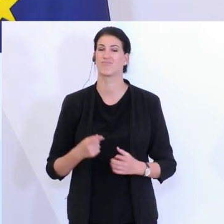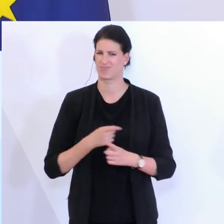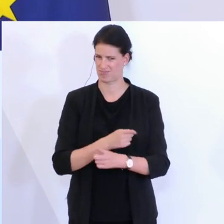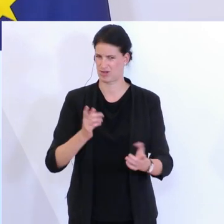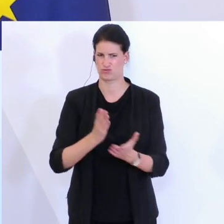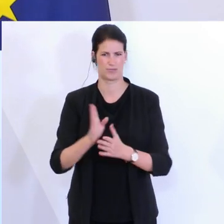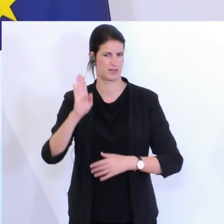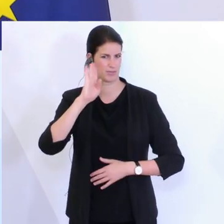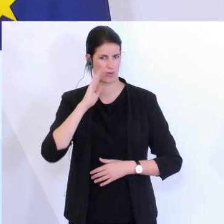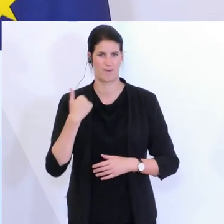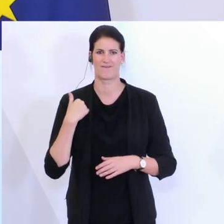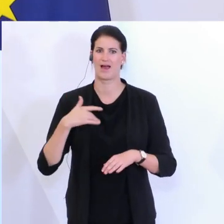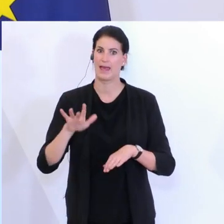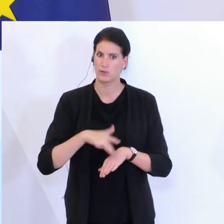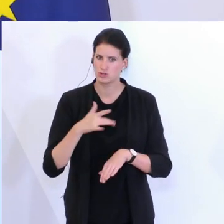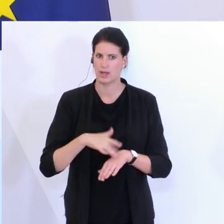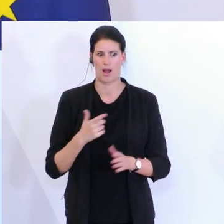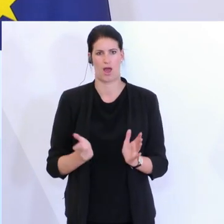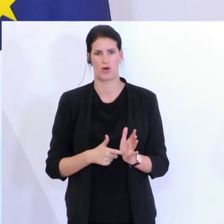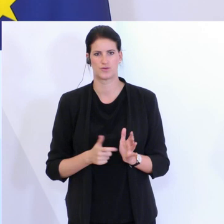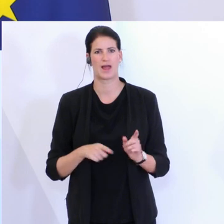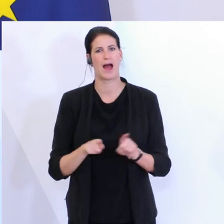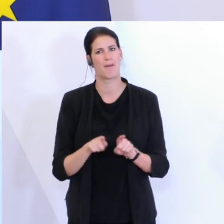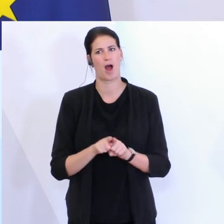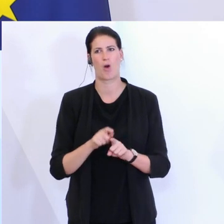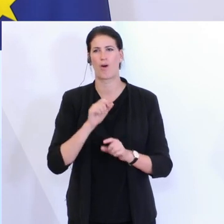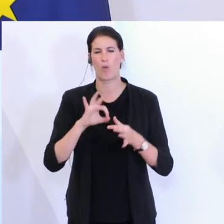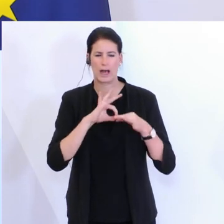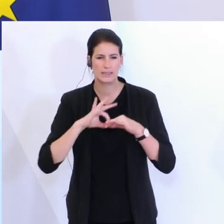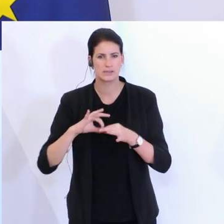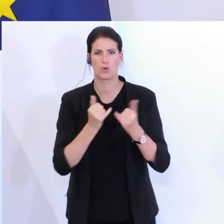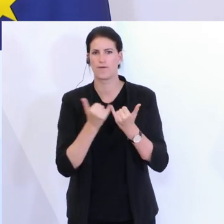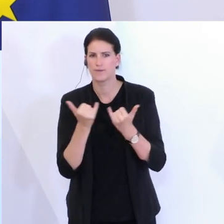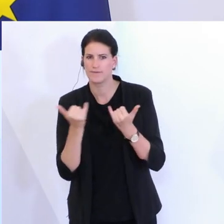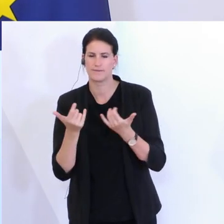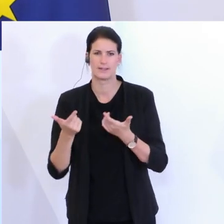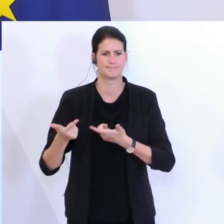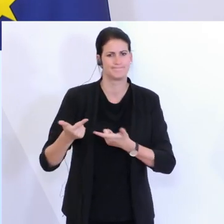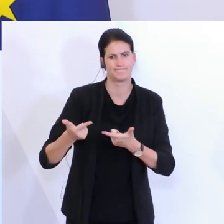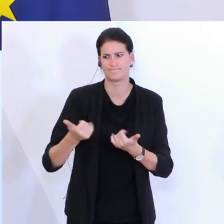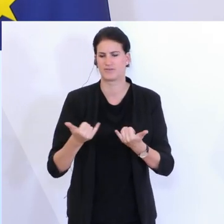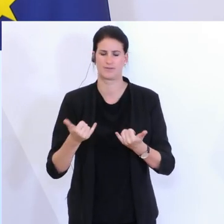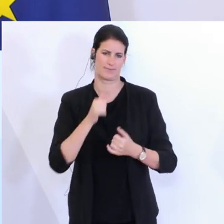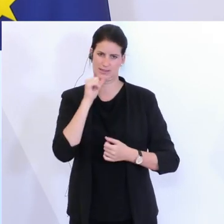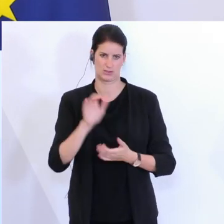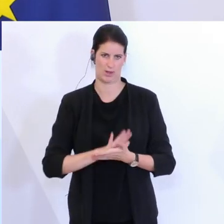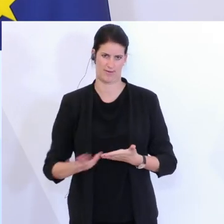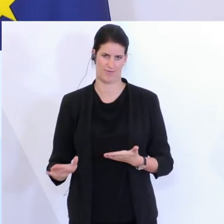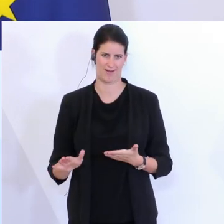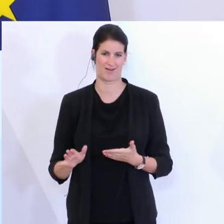emotionale Herausforderung. Und ich denke, wir haben sehr, sehr viel gelernt in den ersten Wochen der Testungen,